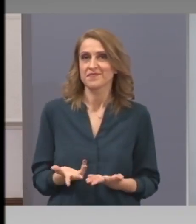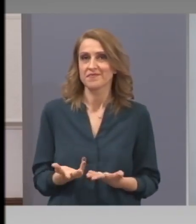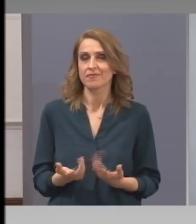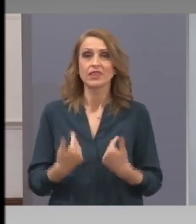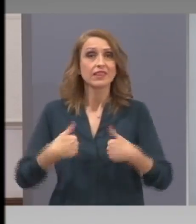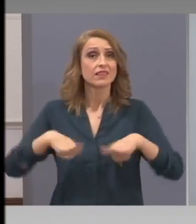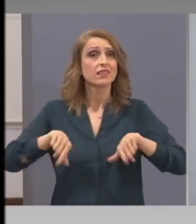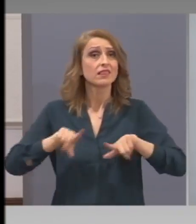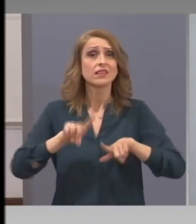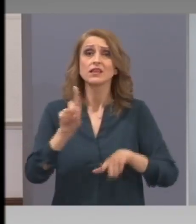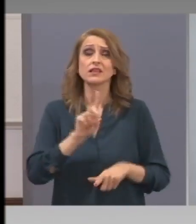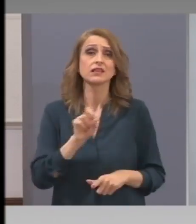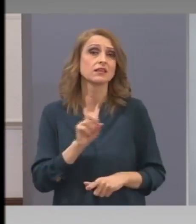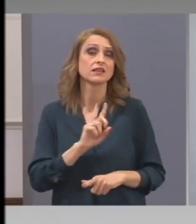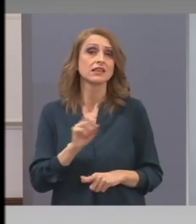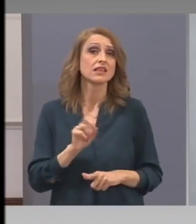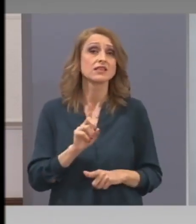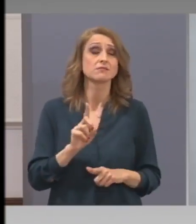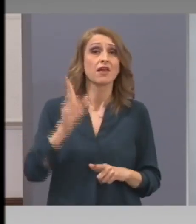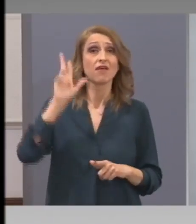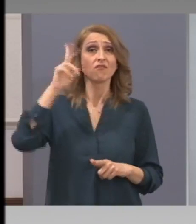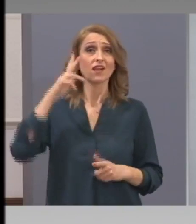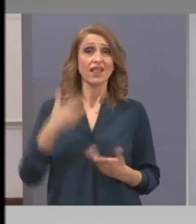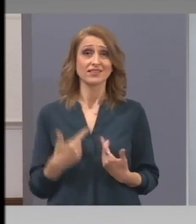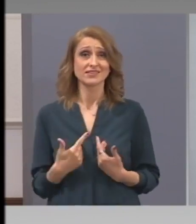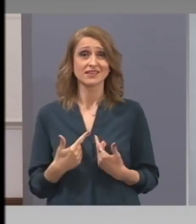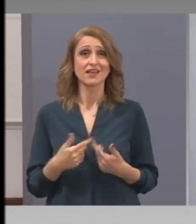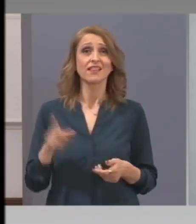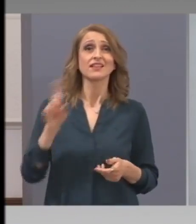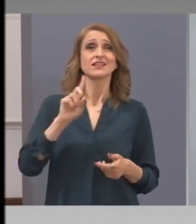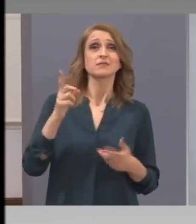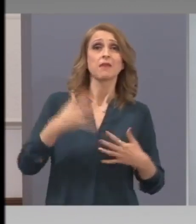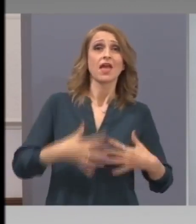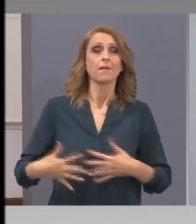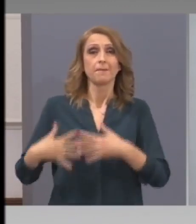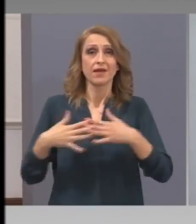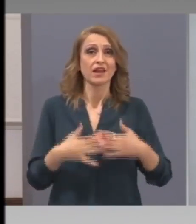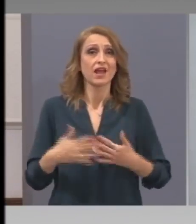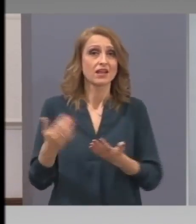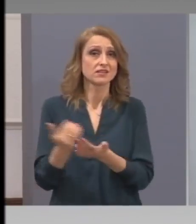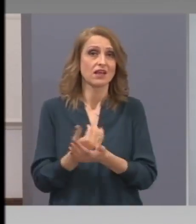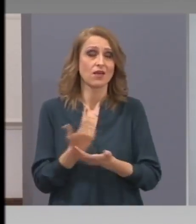Ние не сме нито немската, нито френската, нито американската економика.